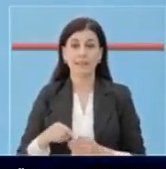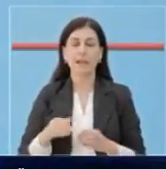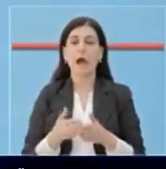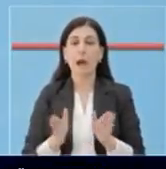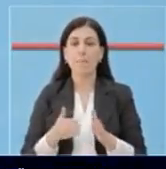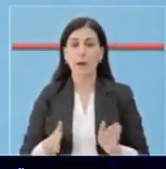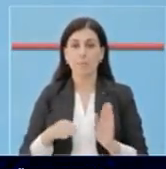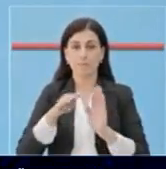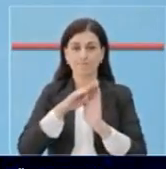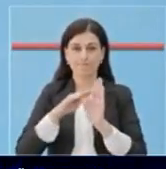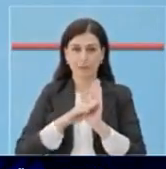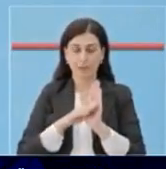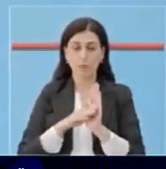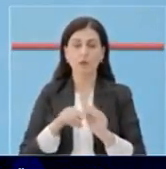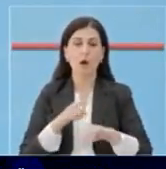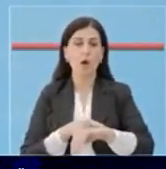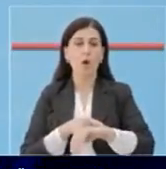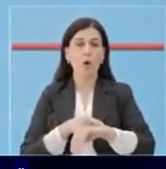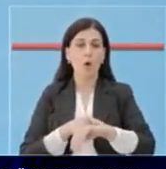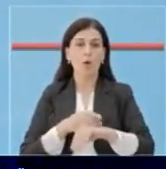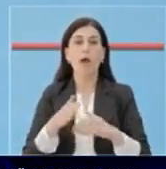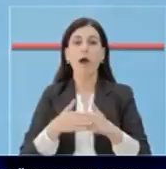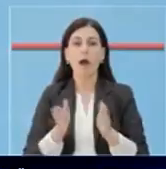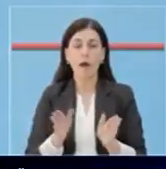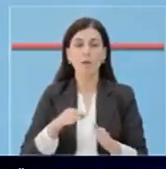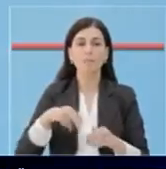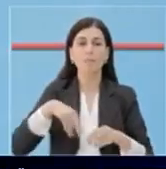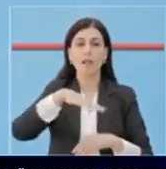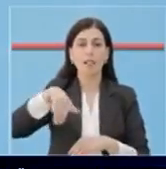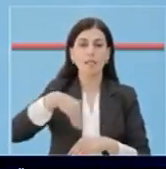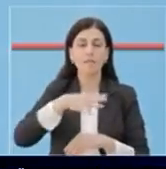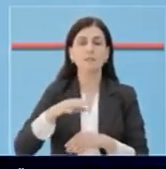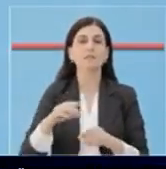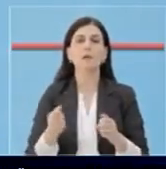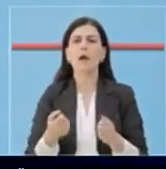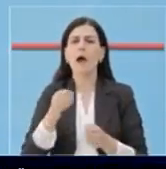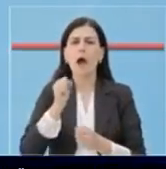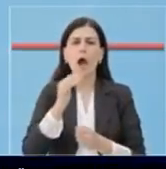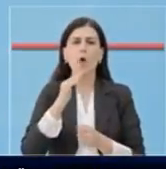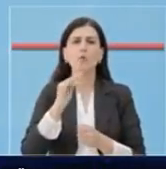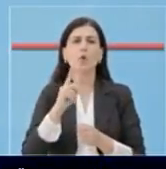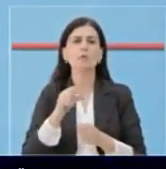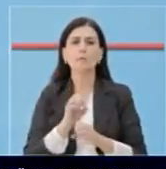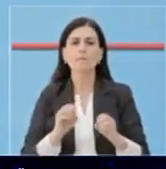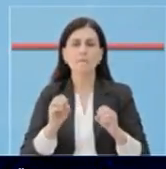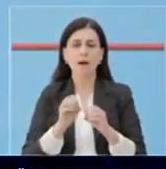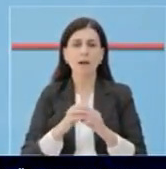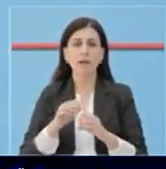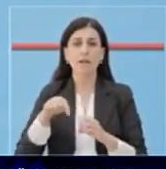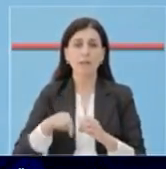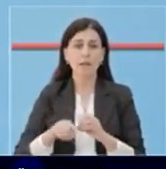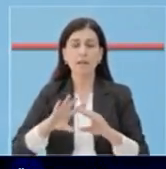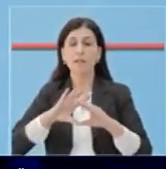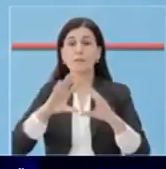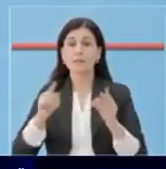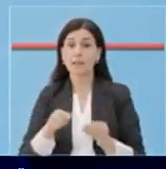kushtet e lecimit masave, zjerimit fashave orare dhe të lëvizjes, heqjeset gjitha autorizimeve të lëvizjes, ekspozimin daj infekcionit tritet